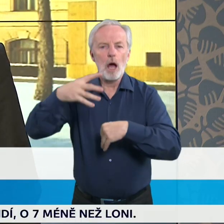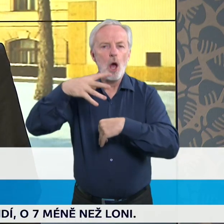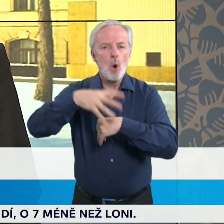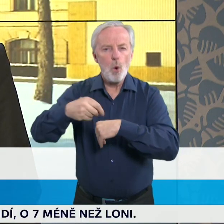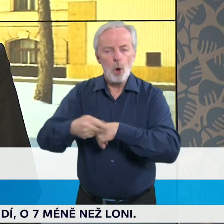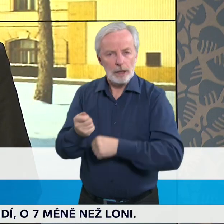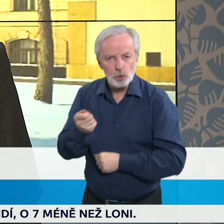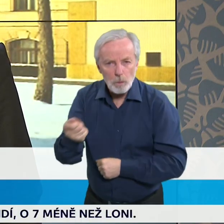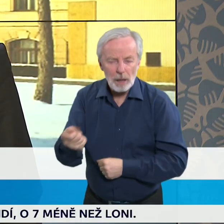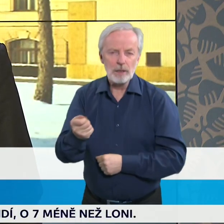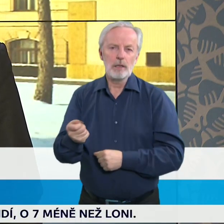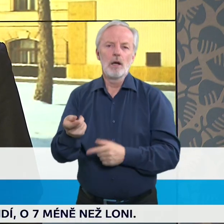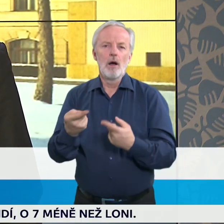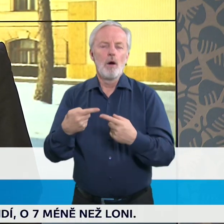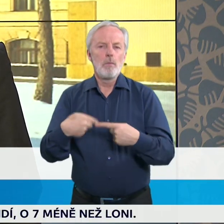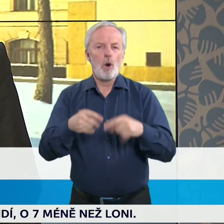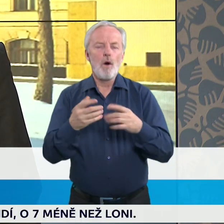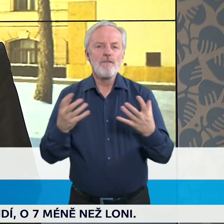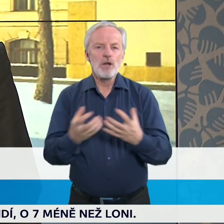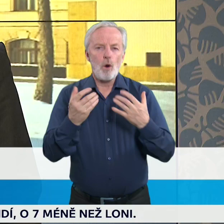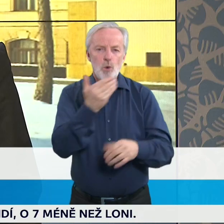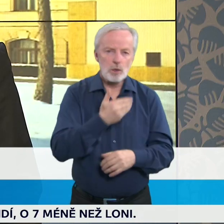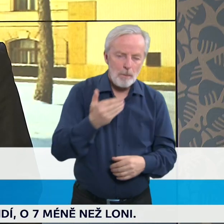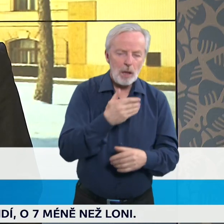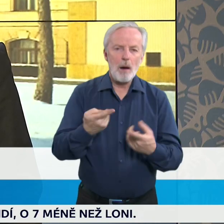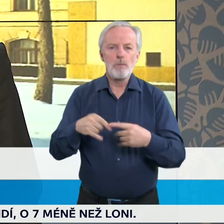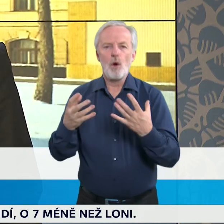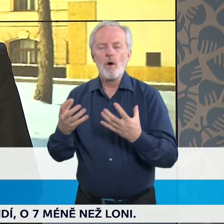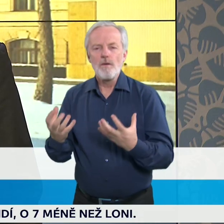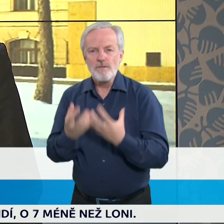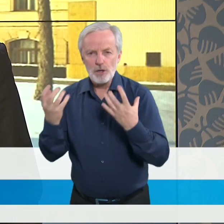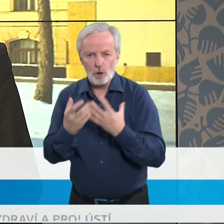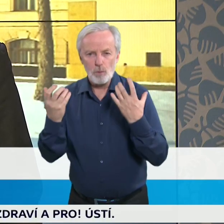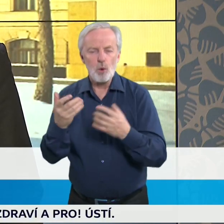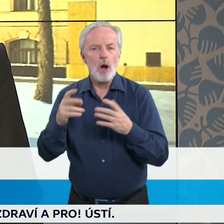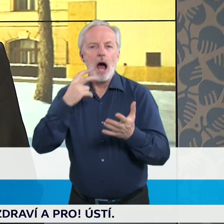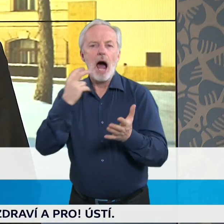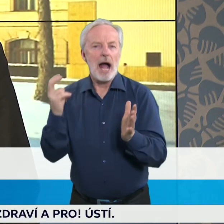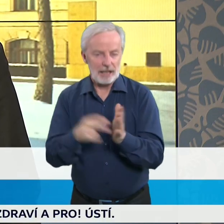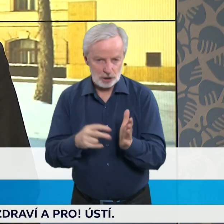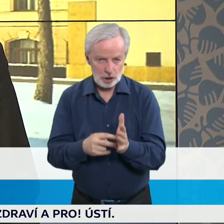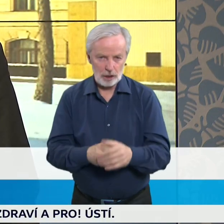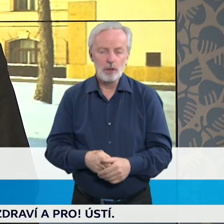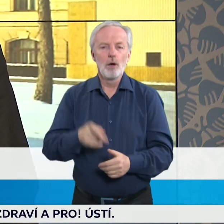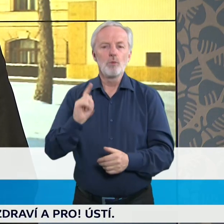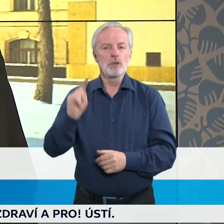ohleduplný, bude myslet na budoucnost České republiky a na to, jak zajistit její organickou bezpečnost. Ještě pan